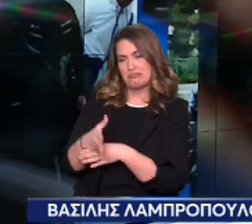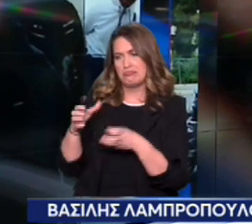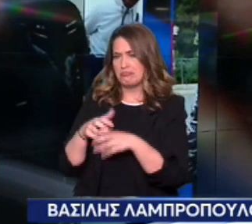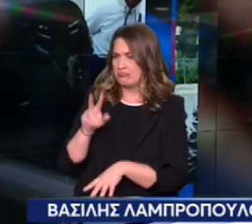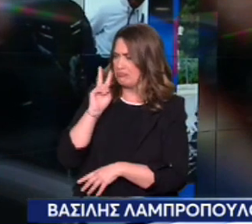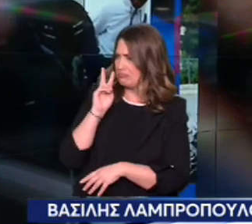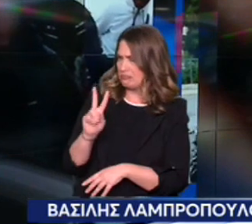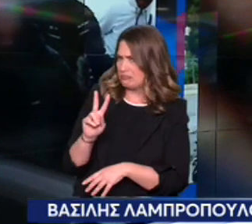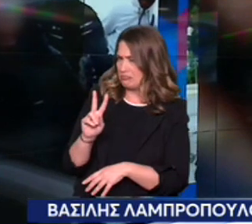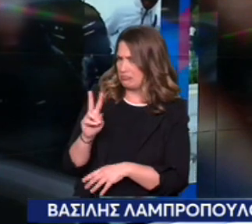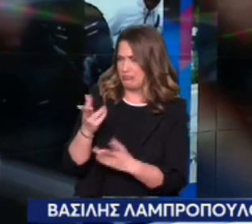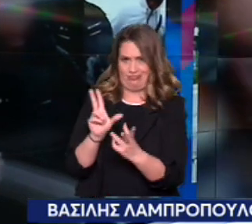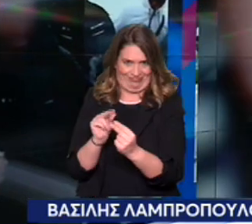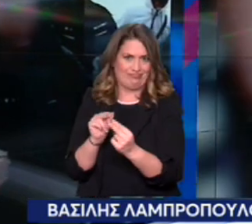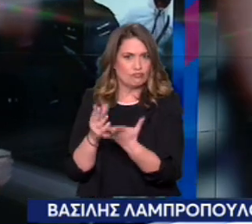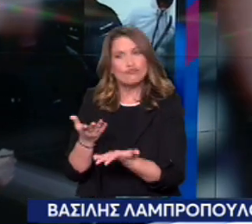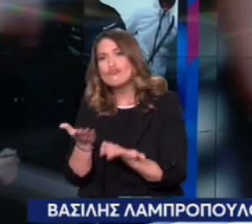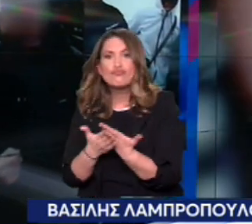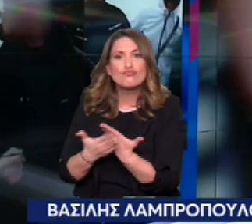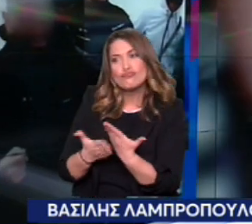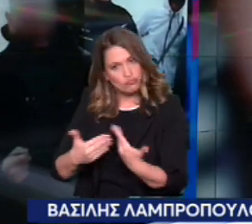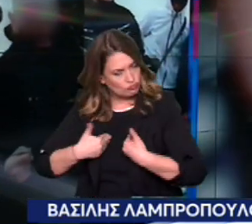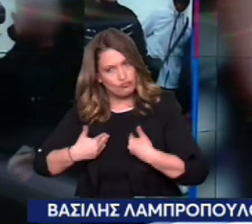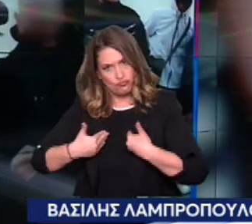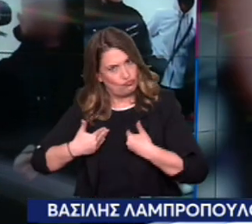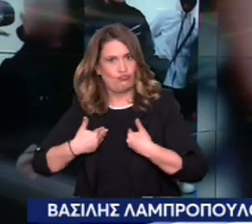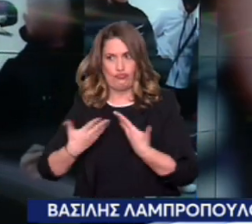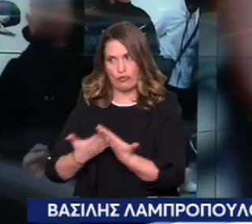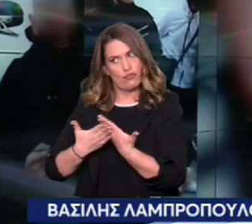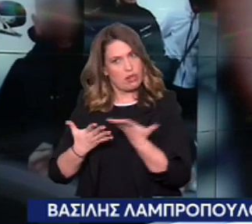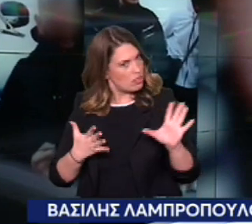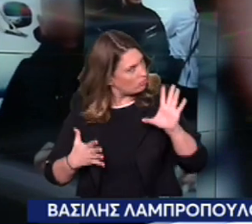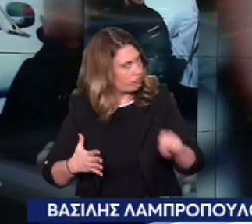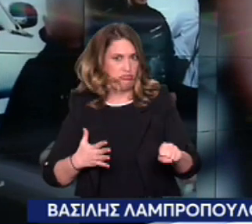ότι στο ίδιο μαγαζί έδιναν παρόν,